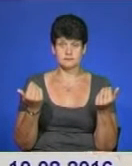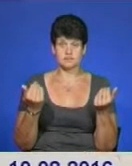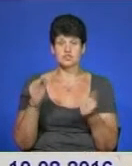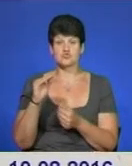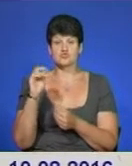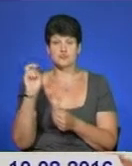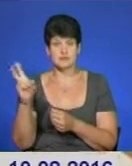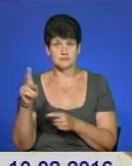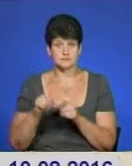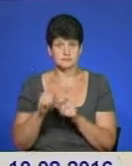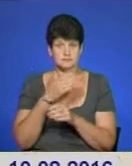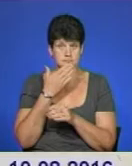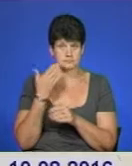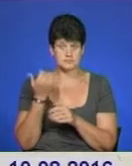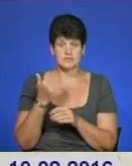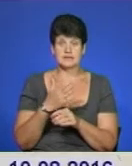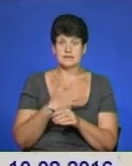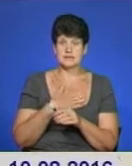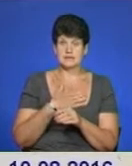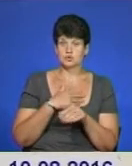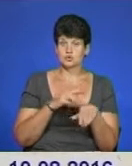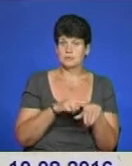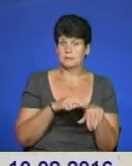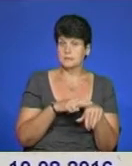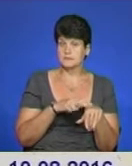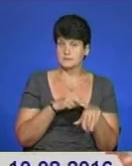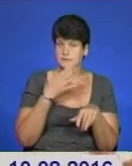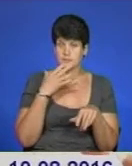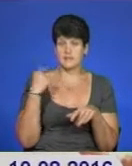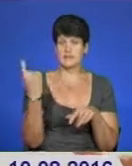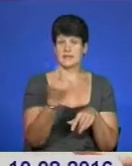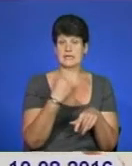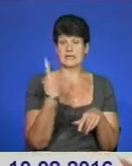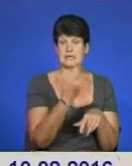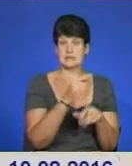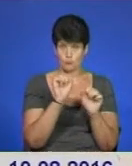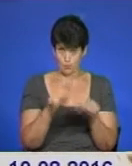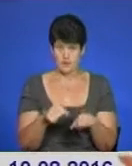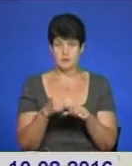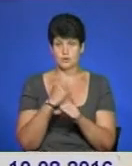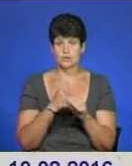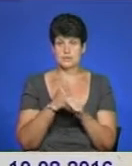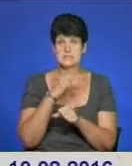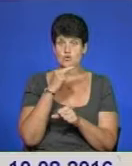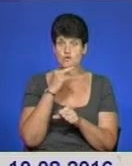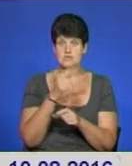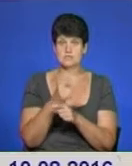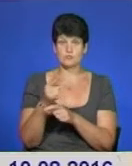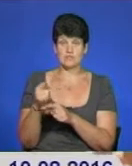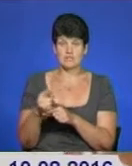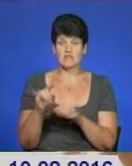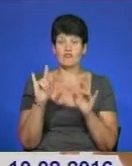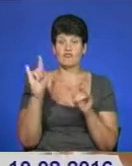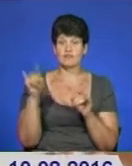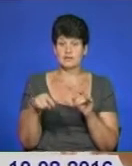жеківцями, ні нашою доблісною міліцією, яка їзде по кругу, могла би зауваження робити за ці паркування в вікнах громадян,